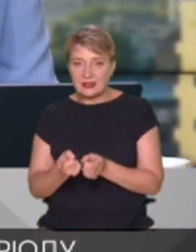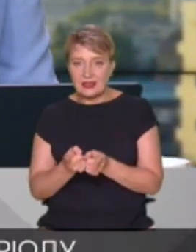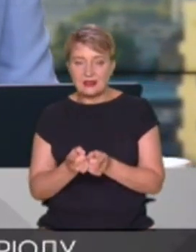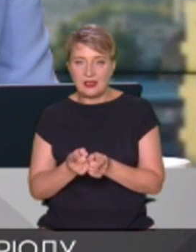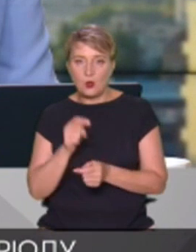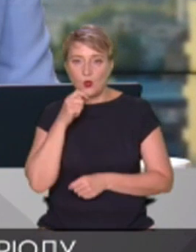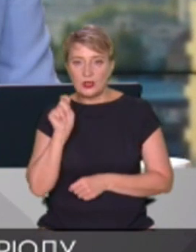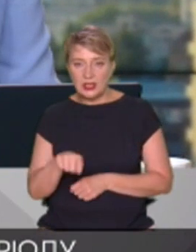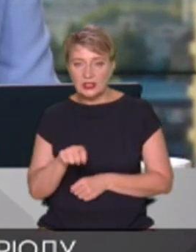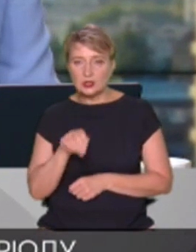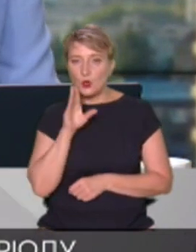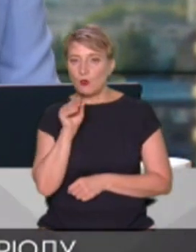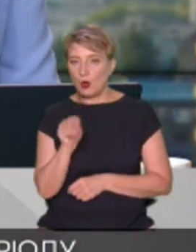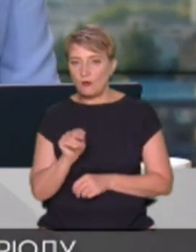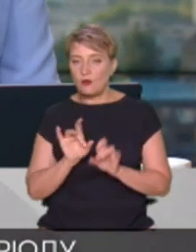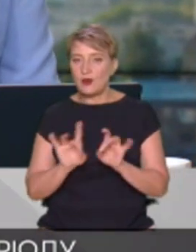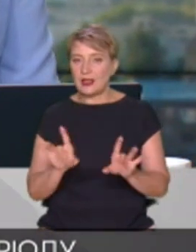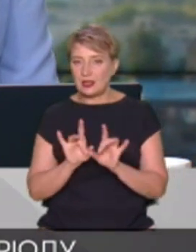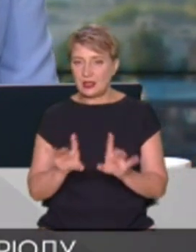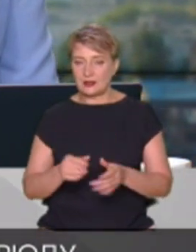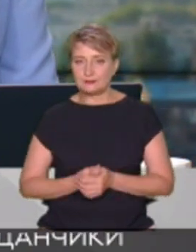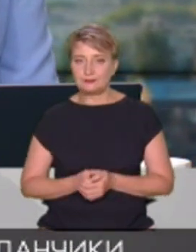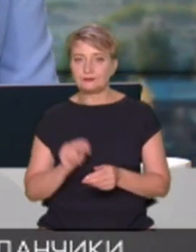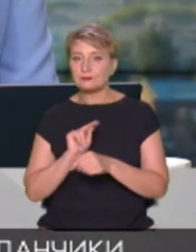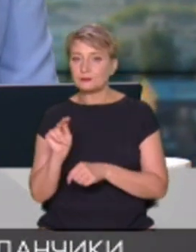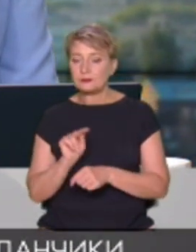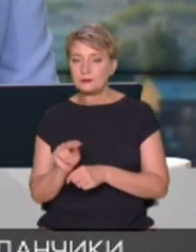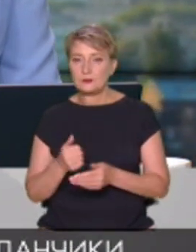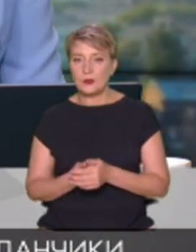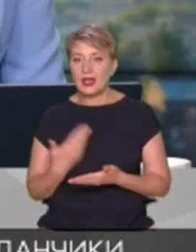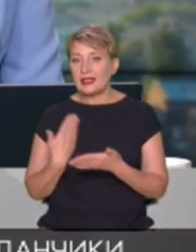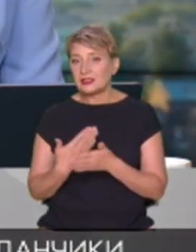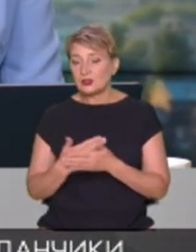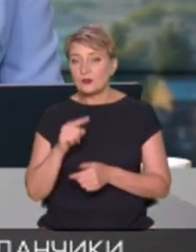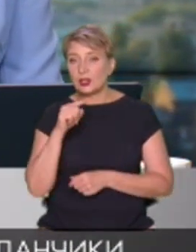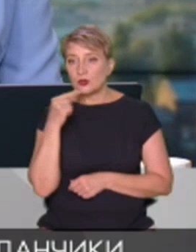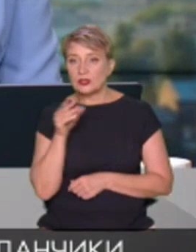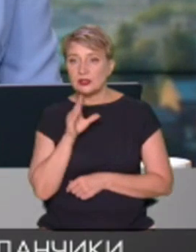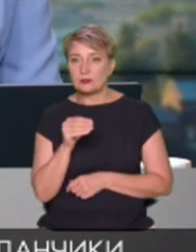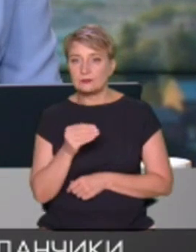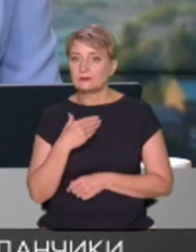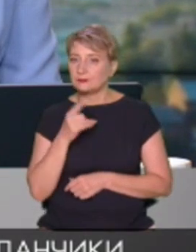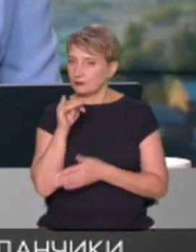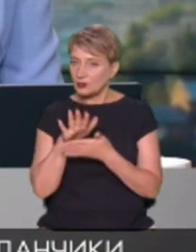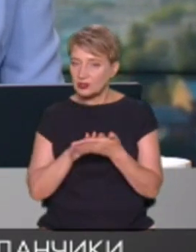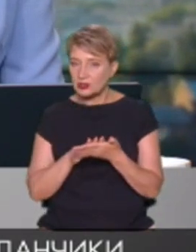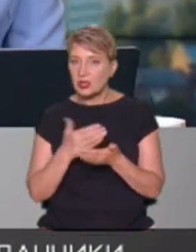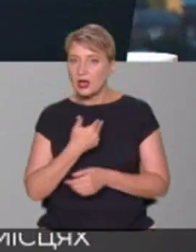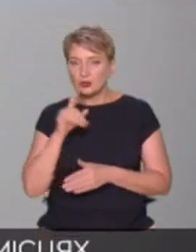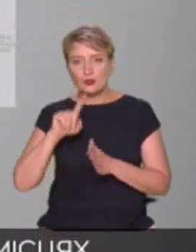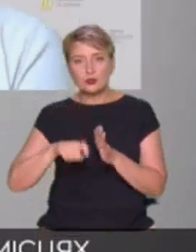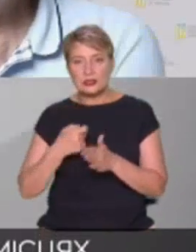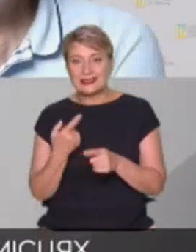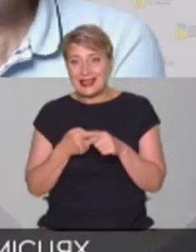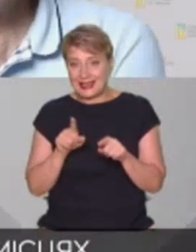зрозуміло. Стосовно української, перепрошую, стосовно російської мови, Пане Сергію, я перепрошую, ще раз хочу уточнити, тобто це